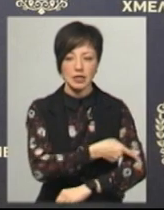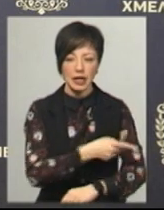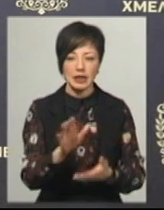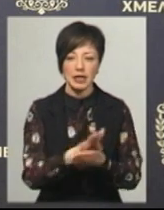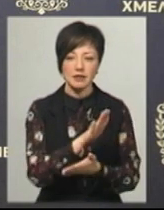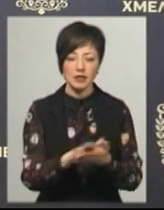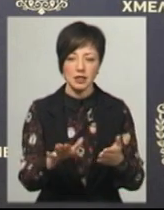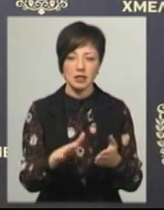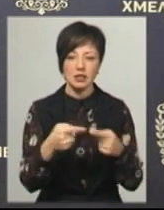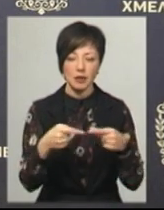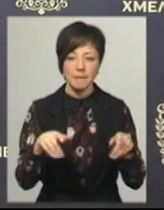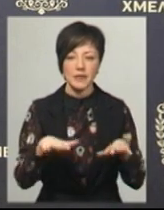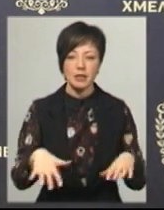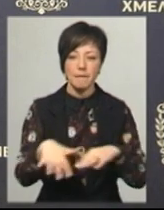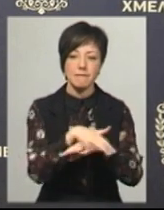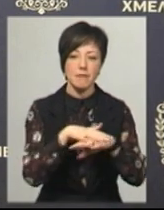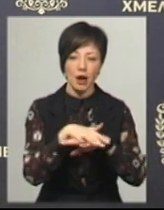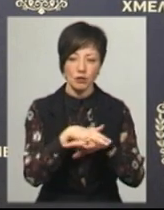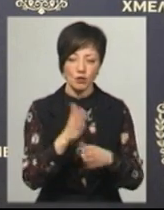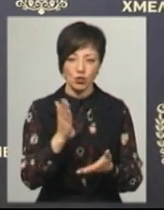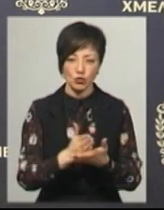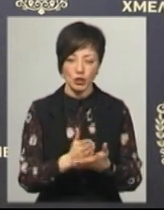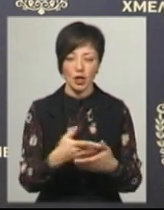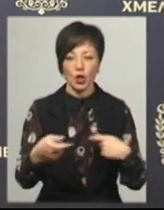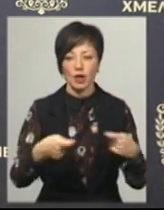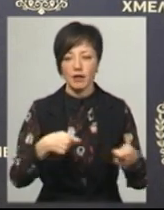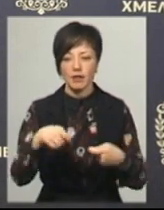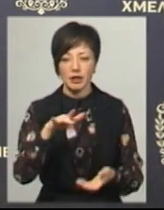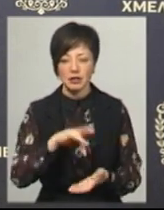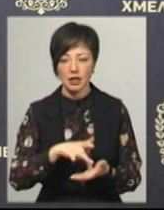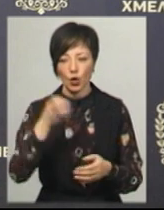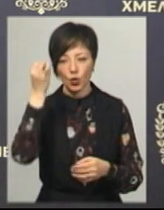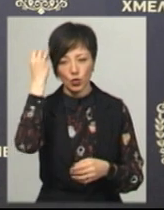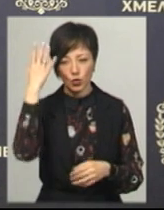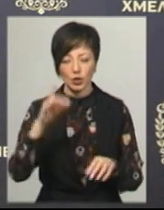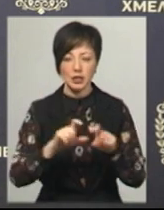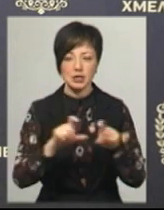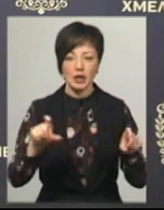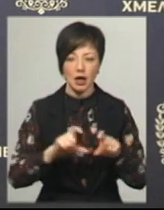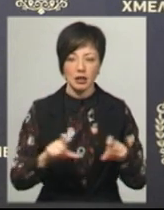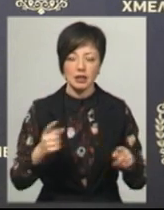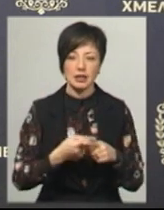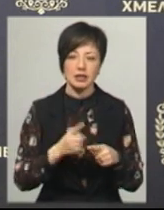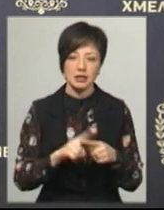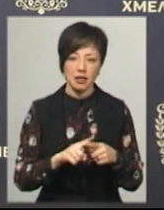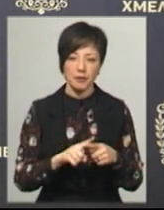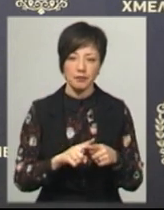дезінфекційних засобів у місцях масового скупчення. Це торгівельні культурні заклади, це